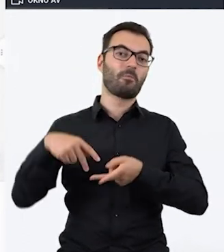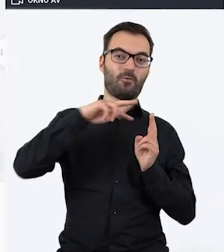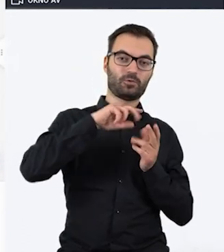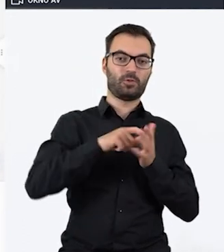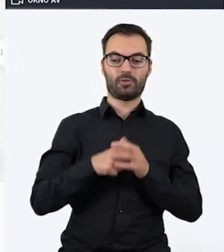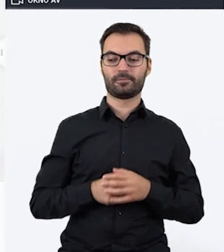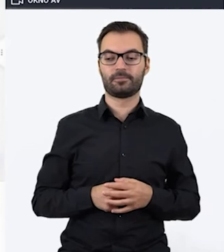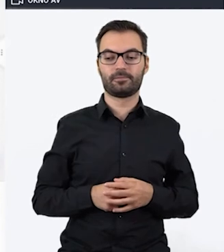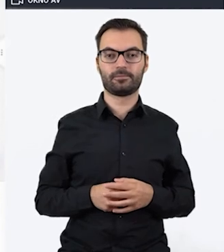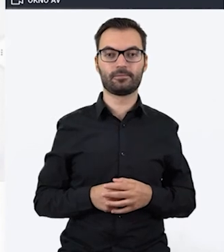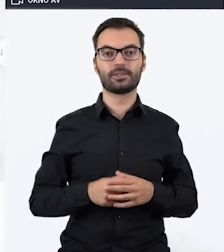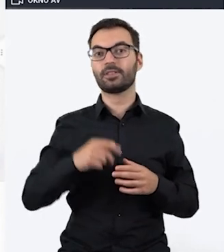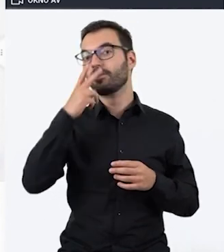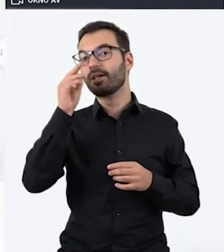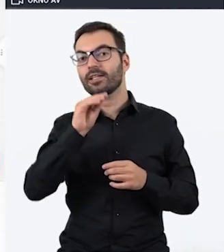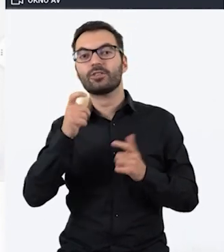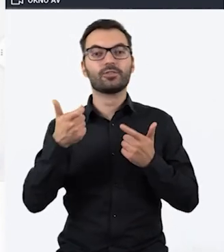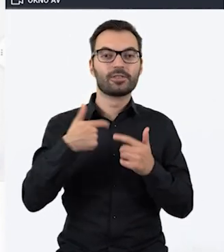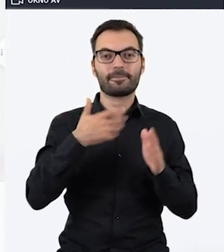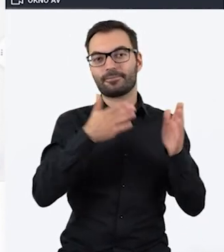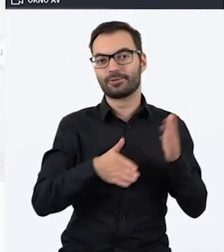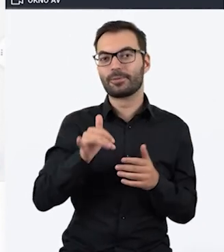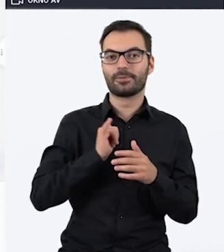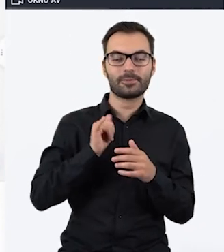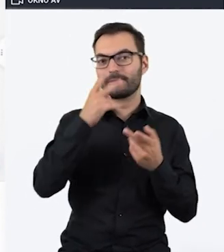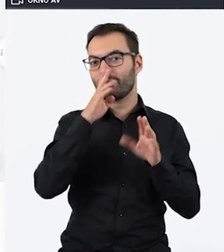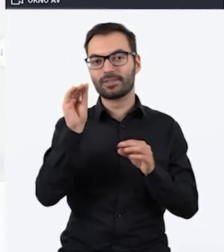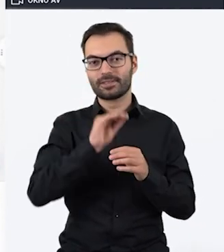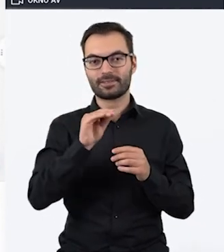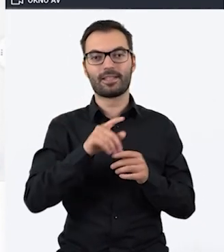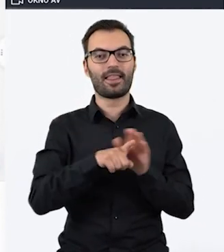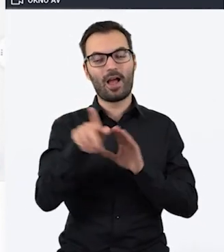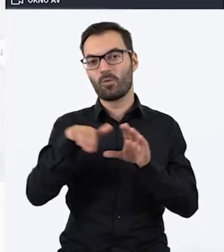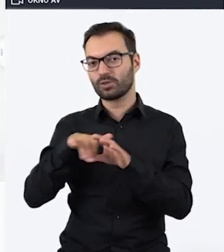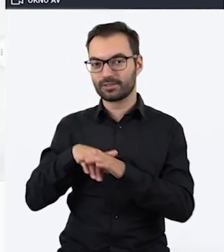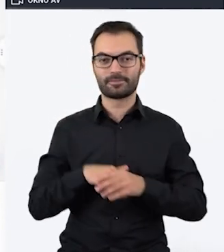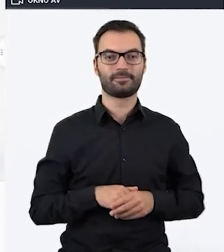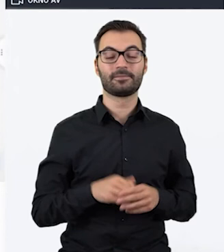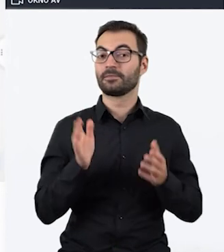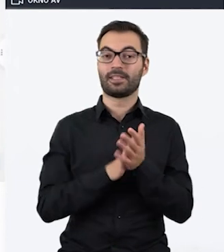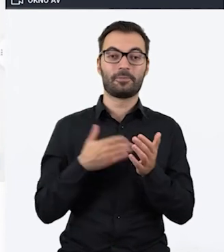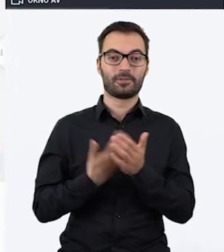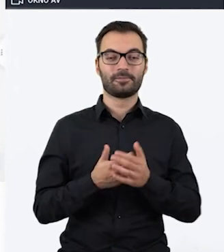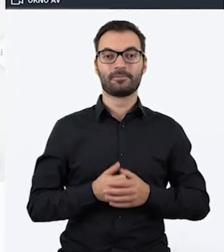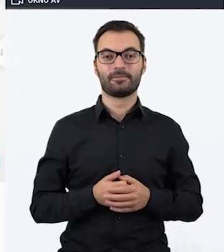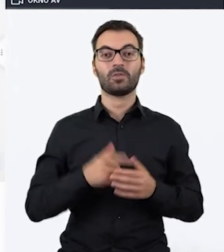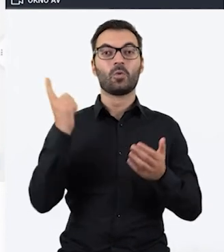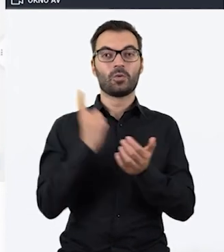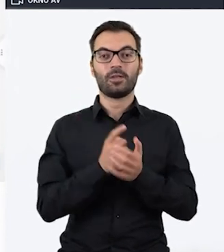No to zobaczmy, co tu jeszcze przygotowałem dla uczestników i uczestniczek. No na przykład udało mi się